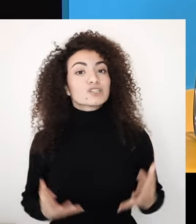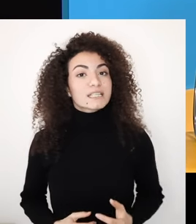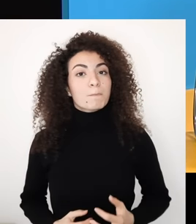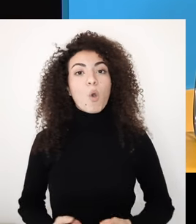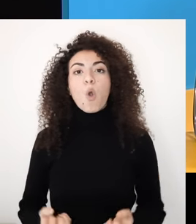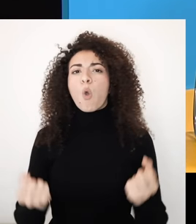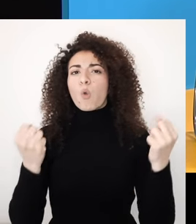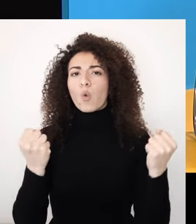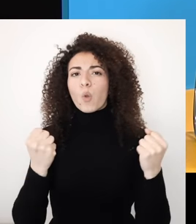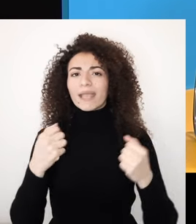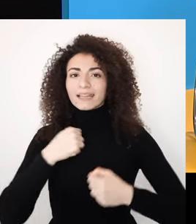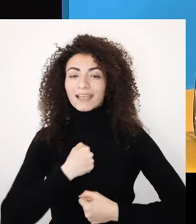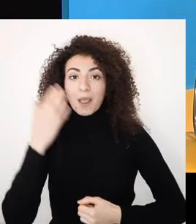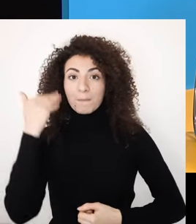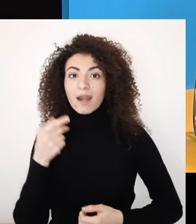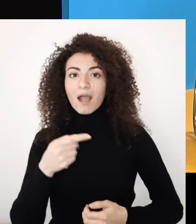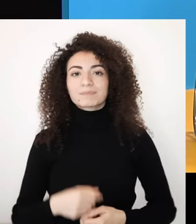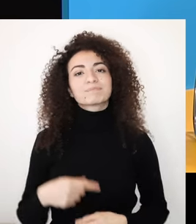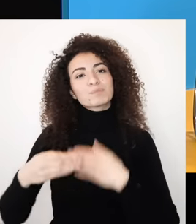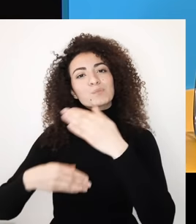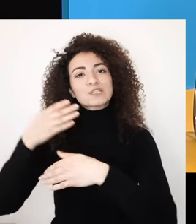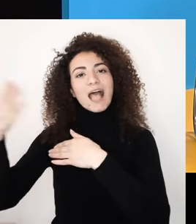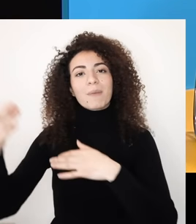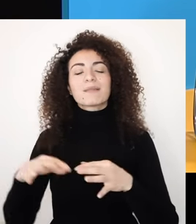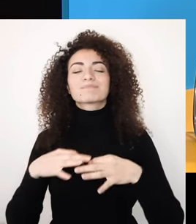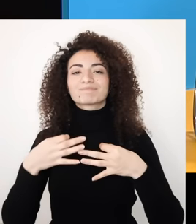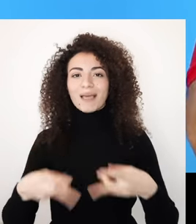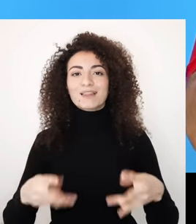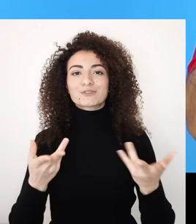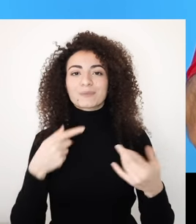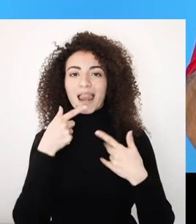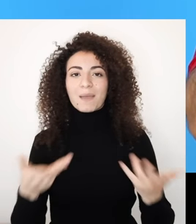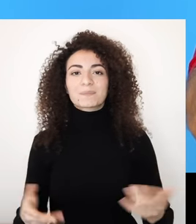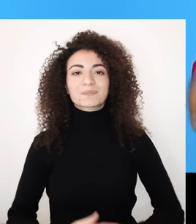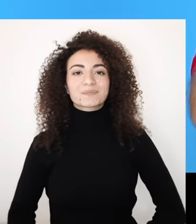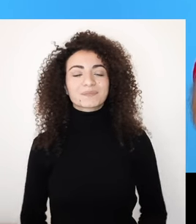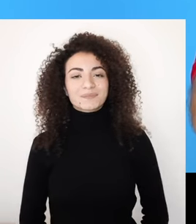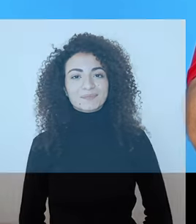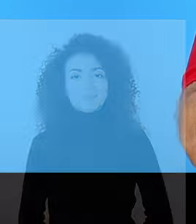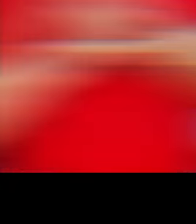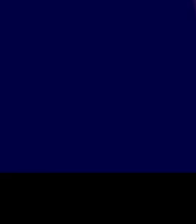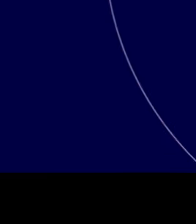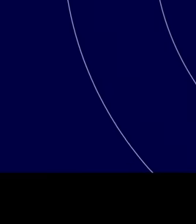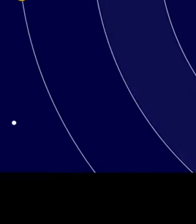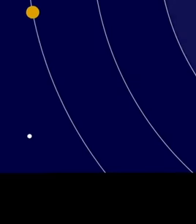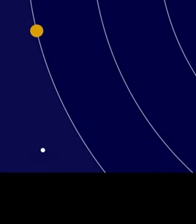مستعد لبناء علاقة إيجابية مع جسدك ومع قوكي وقدراتك كأمرأة؟ انطرينا بالفقرة التالية